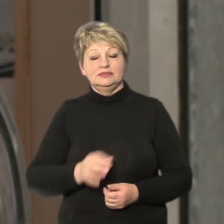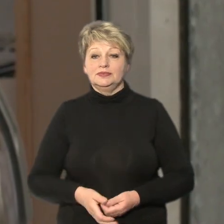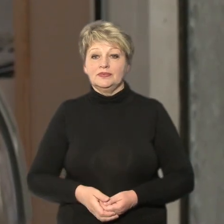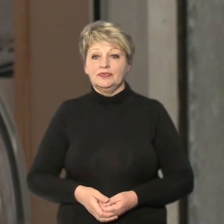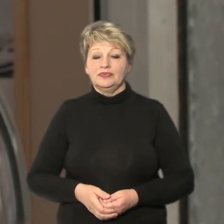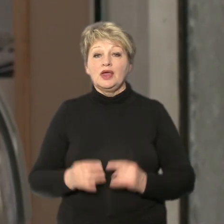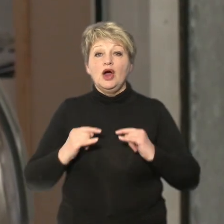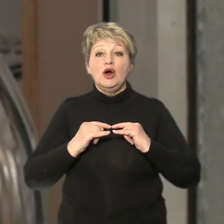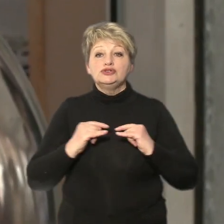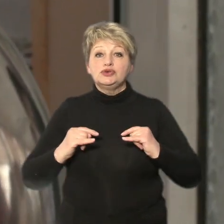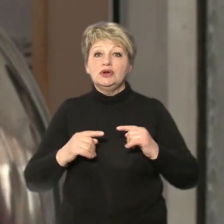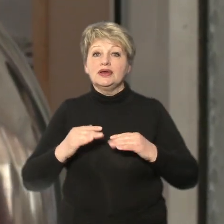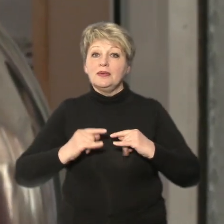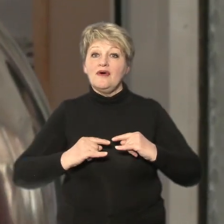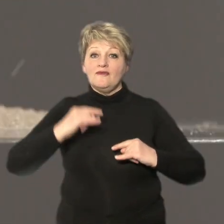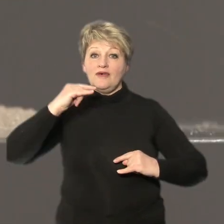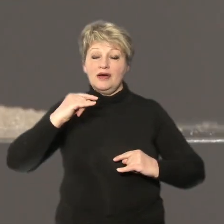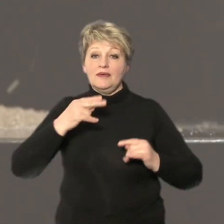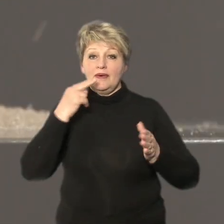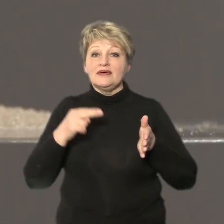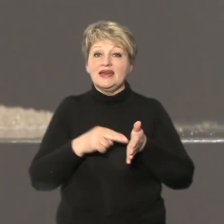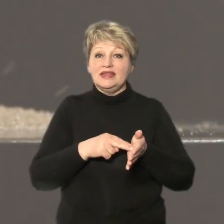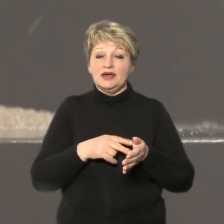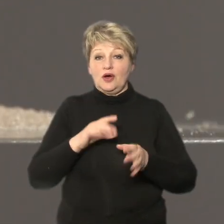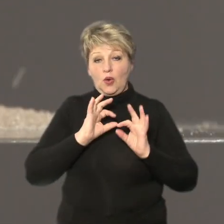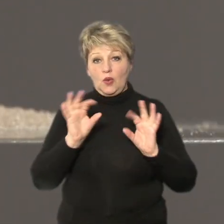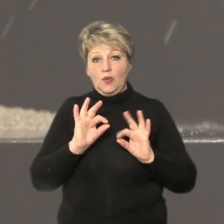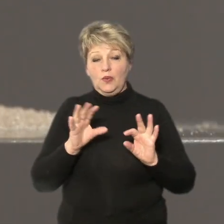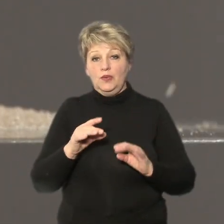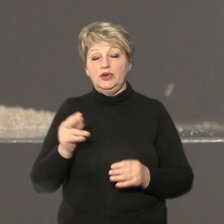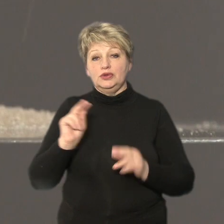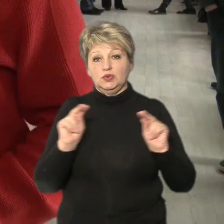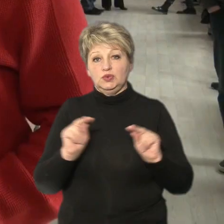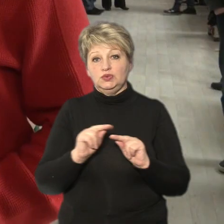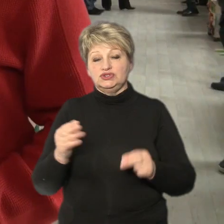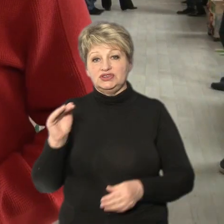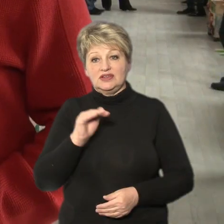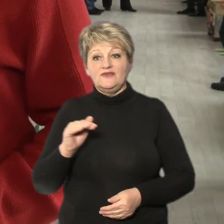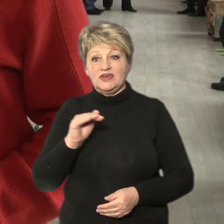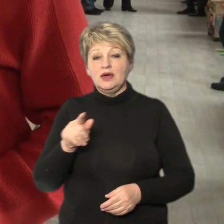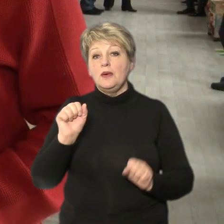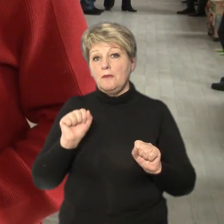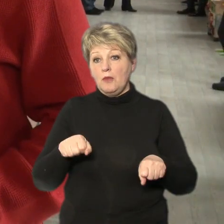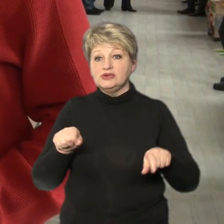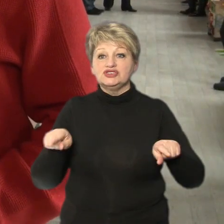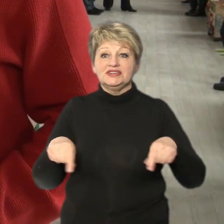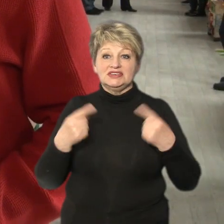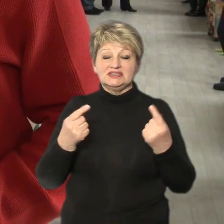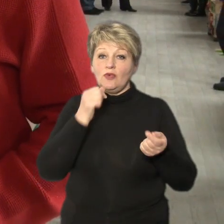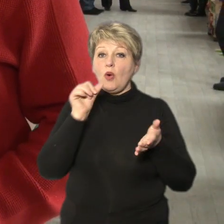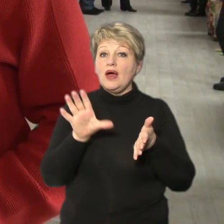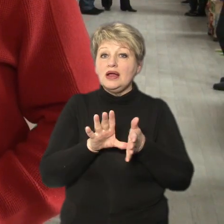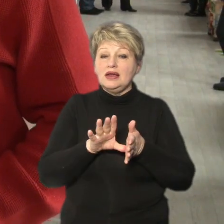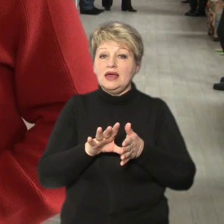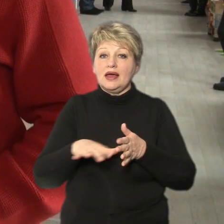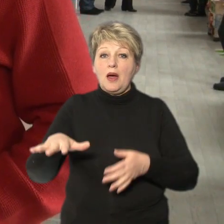Столиком вищий генератор Вандеграфа, говорить вчитель фізики Сергій Першогуба. Він може створювати електричні